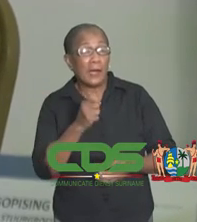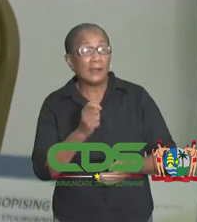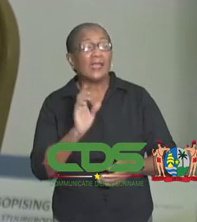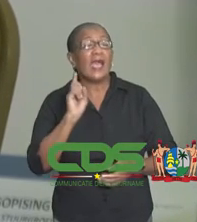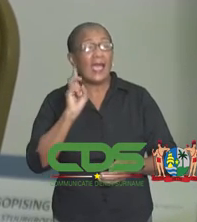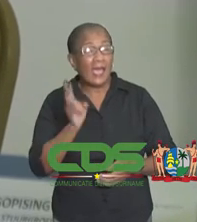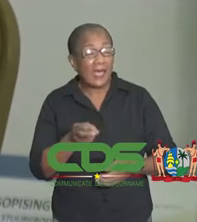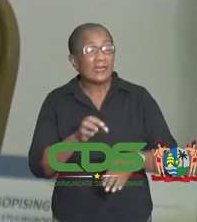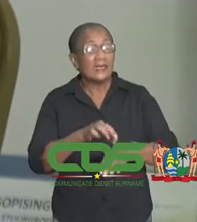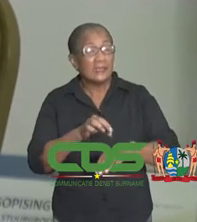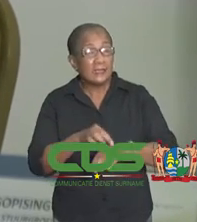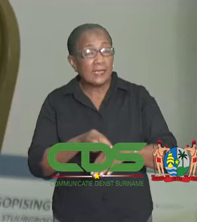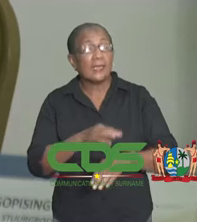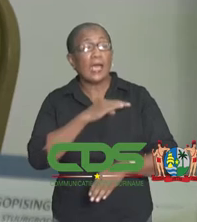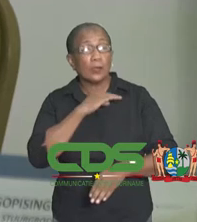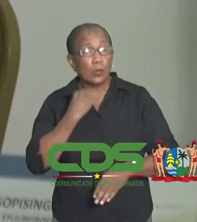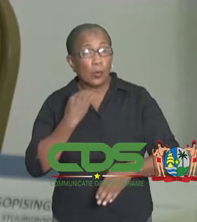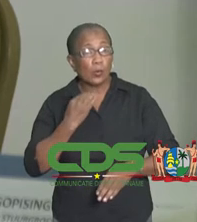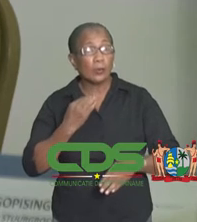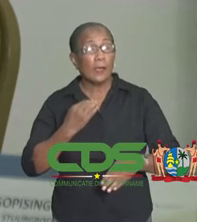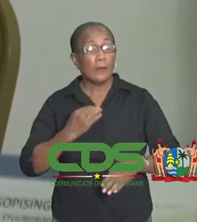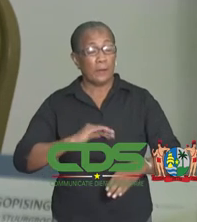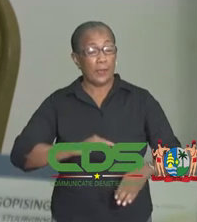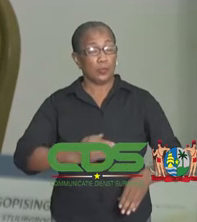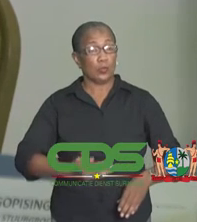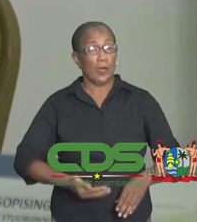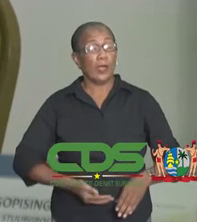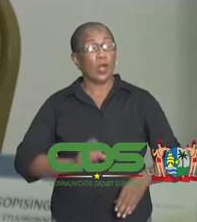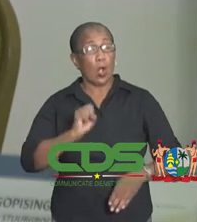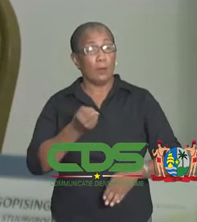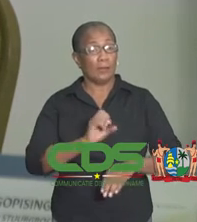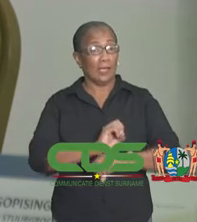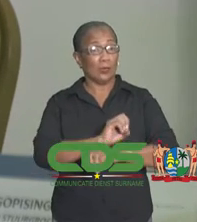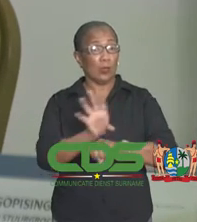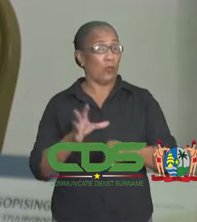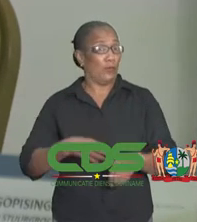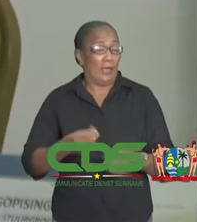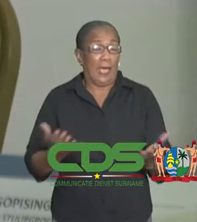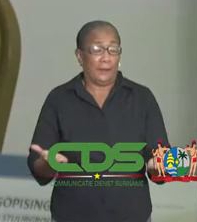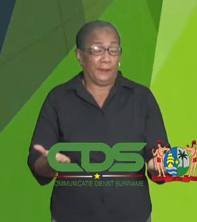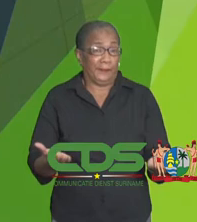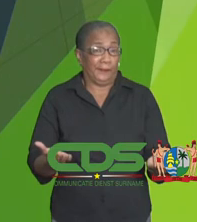zuurverden bij zwangeren ten gevolge van COVID-19.